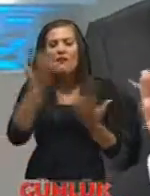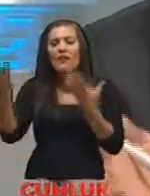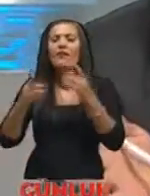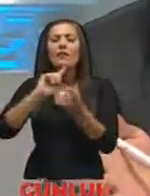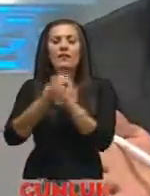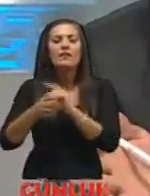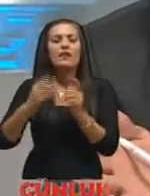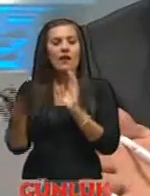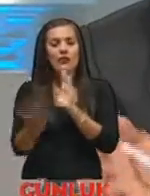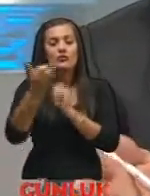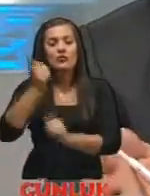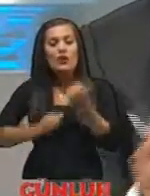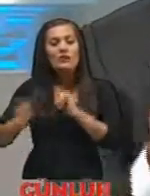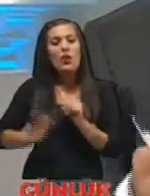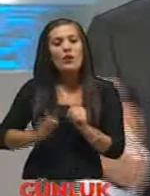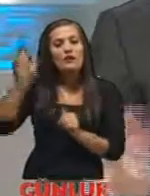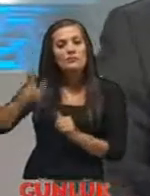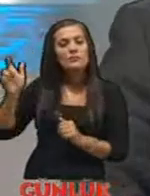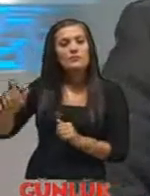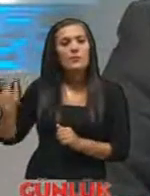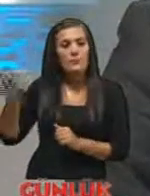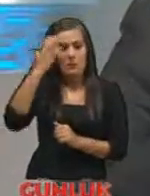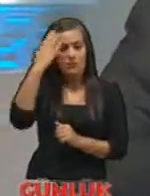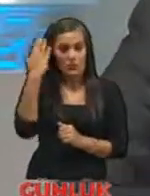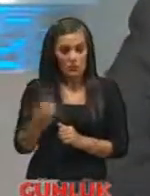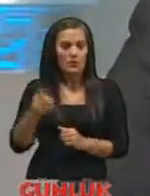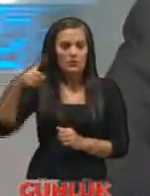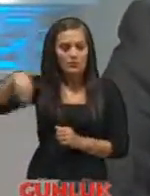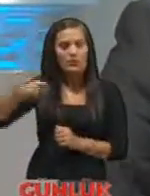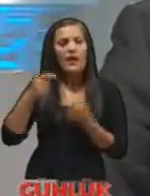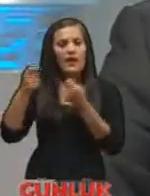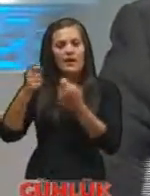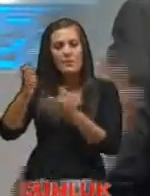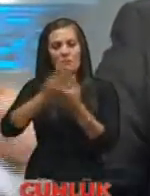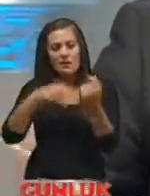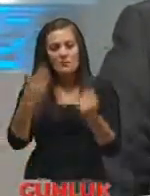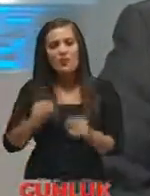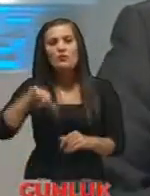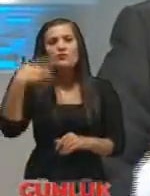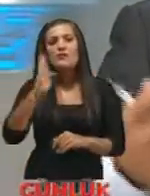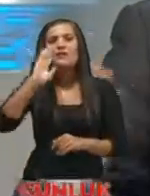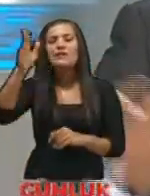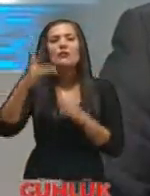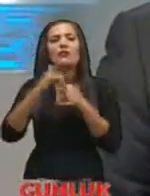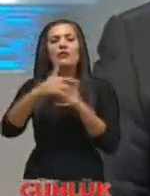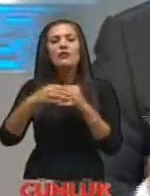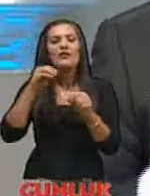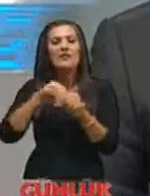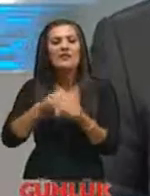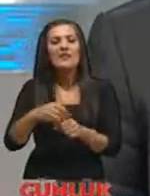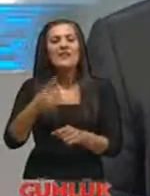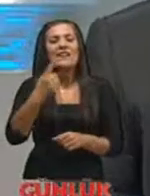üniversite öğrencilerini başta olmak üzere eğiterek Mezun olduktan sonra da gittikleri ülkelerde Kendi insana dindil